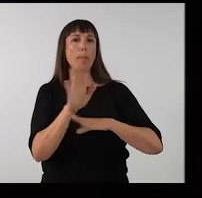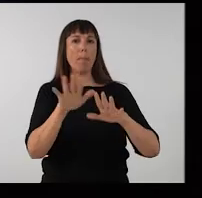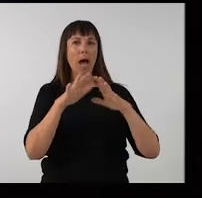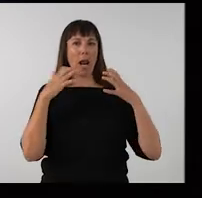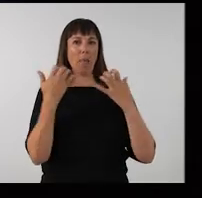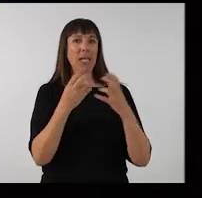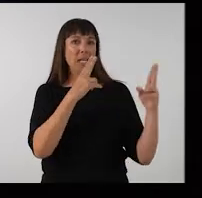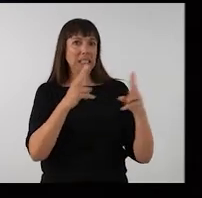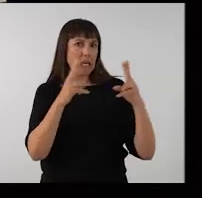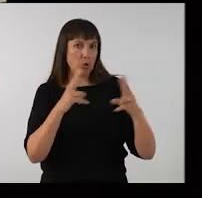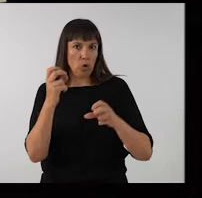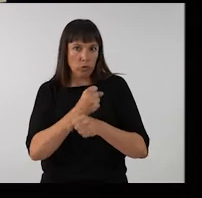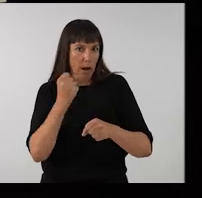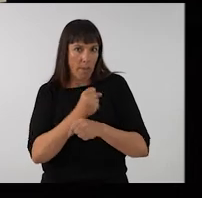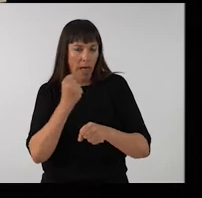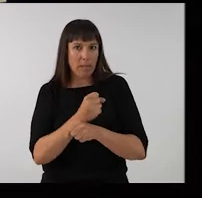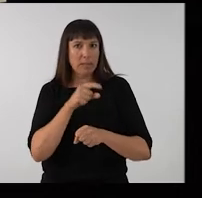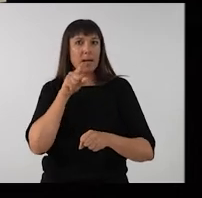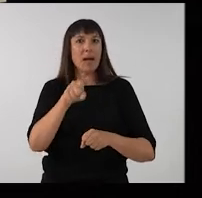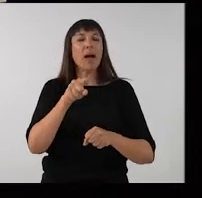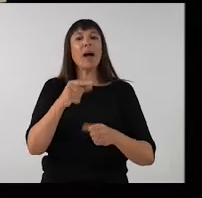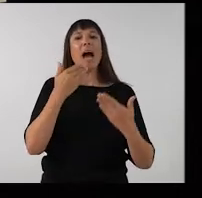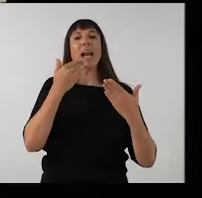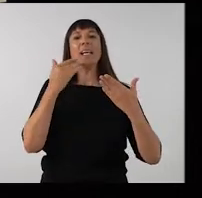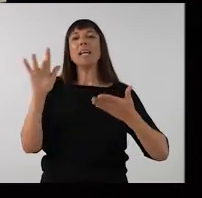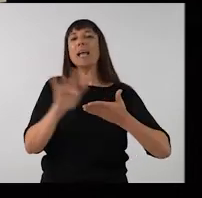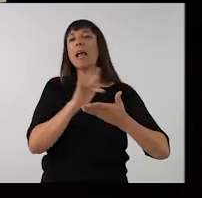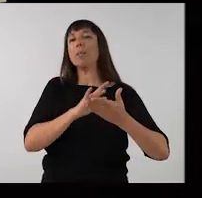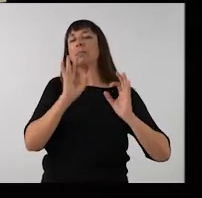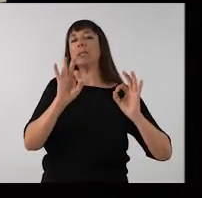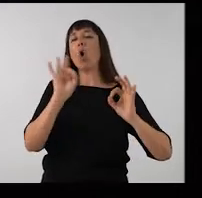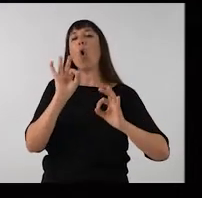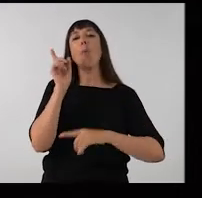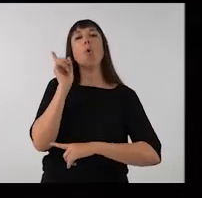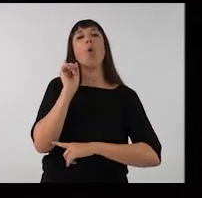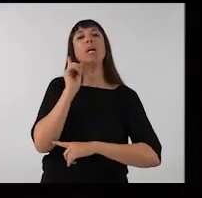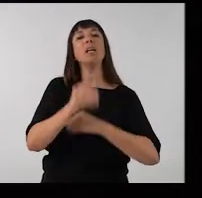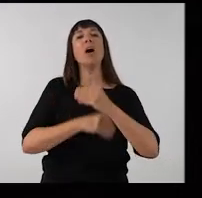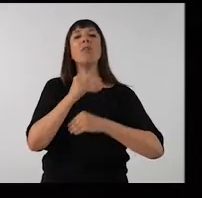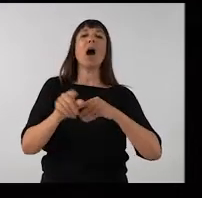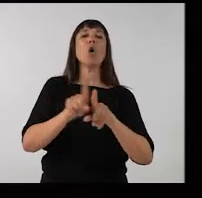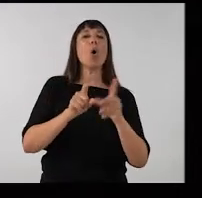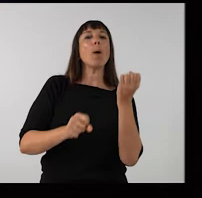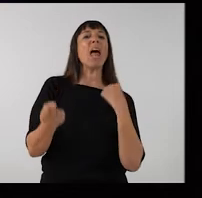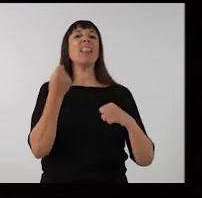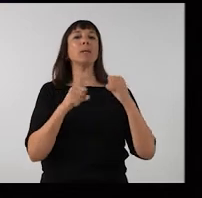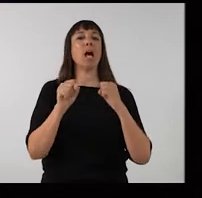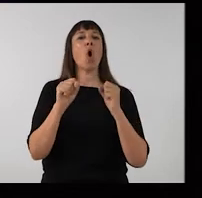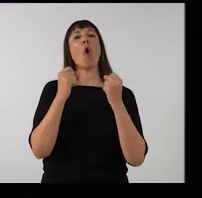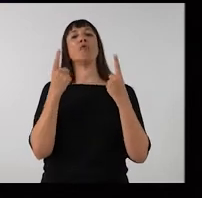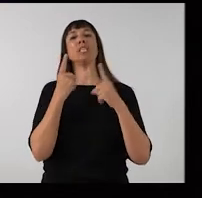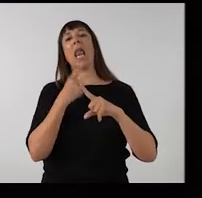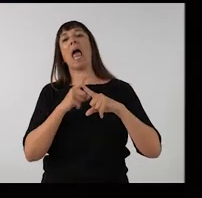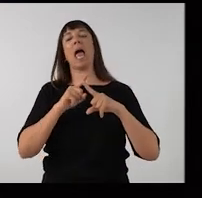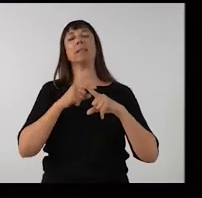o en parlaments, en sessions de treball on ells, a través de tablets, sobretot de mòbils, fan activitats